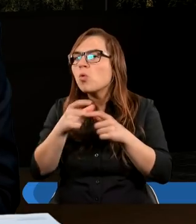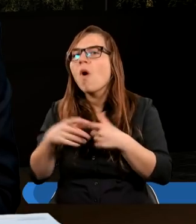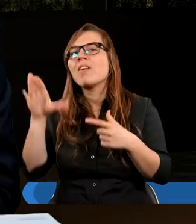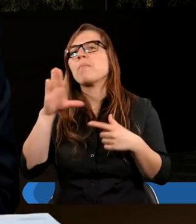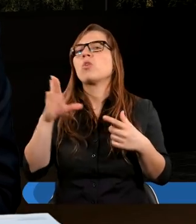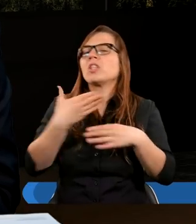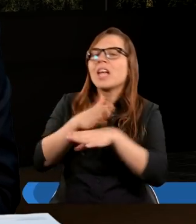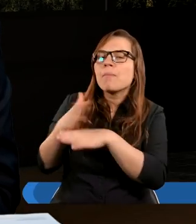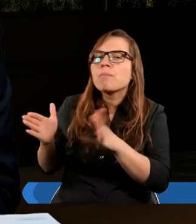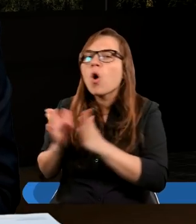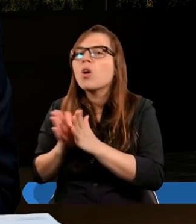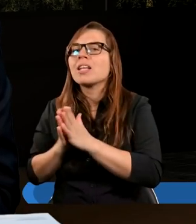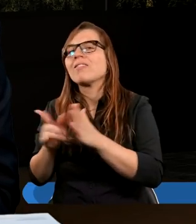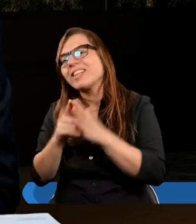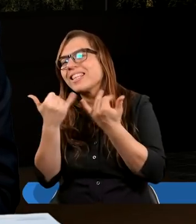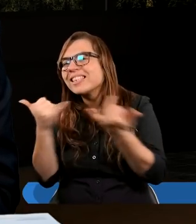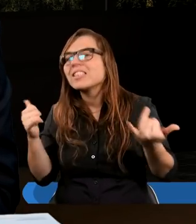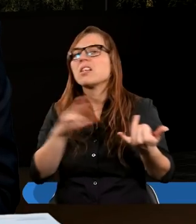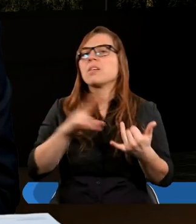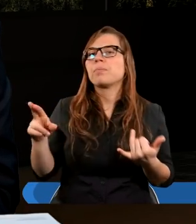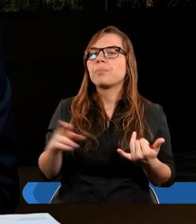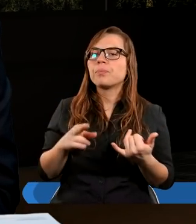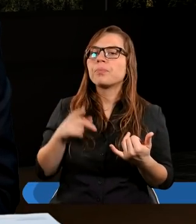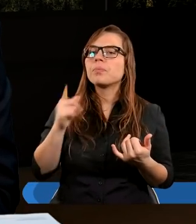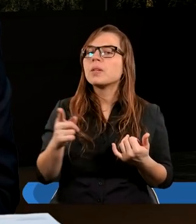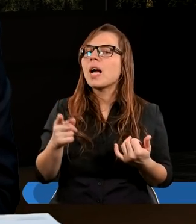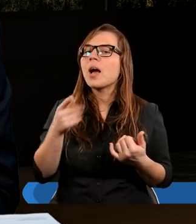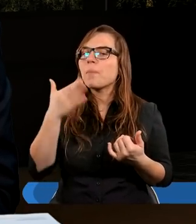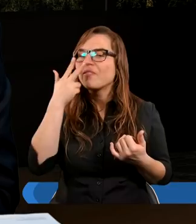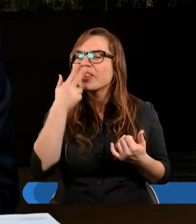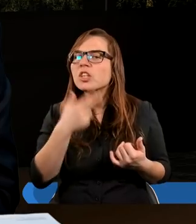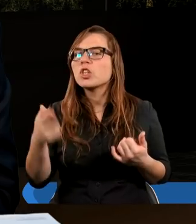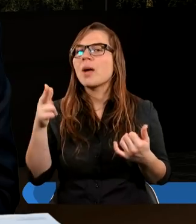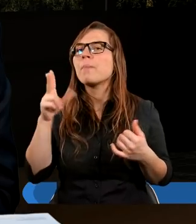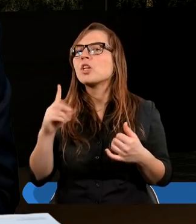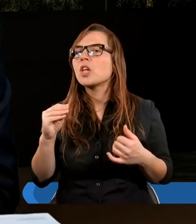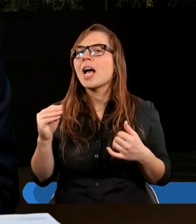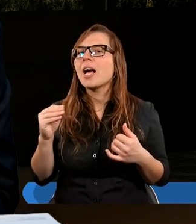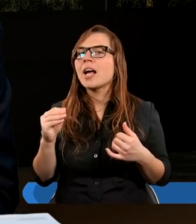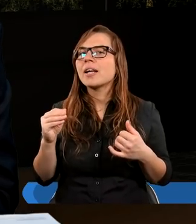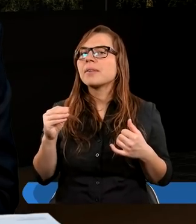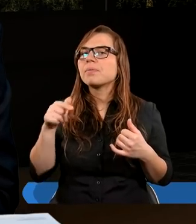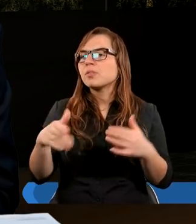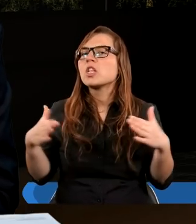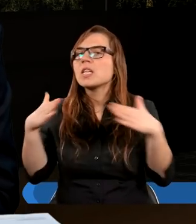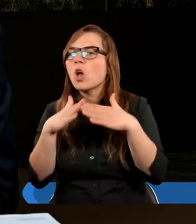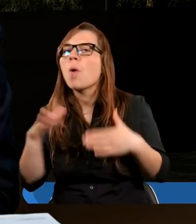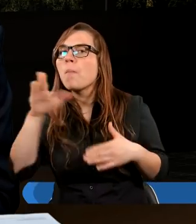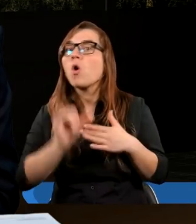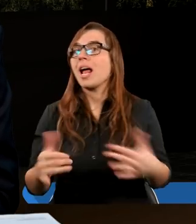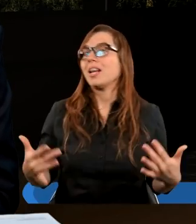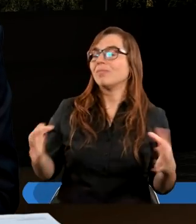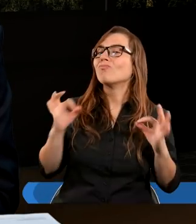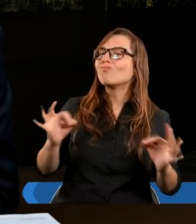dzieleniem się, modlitwą itd. Więc wtedy, kiedy widzimy, że ten dom Boży jest